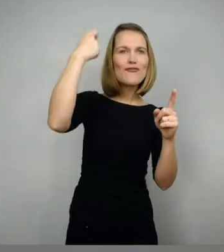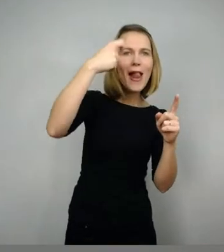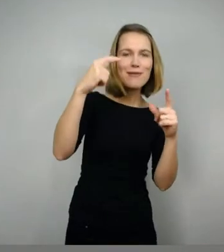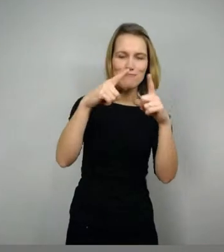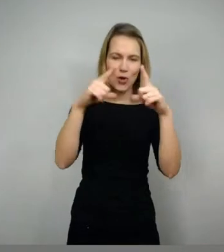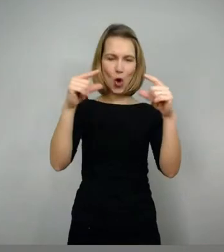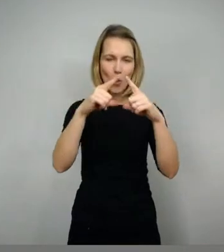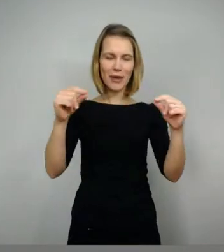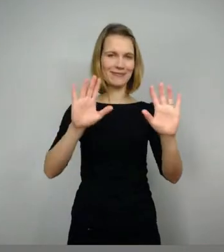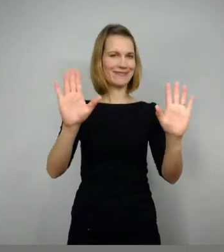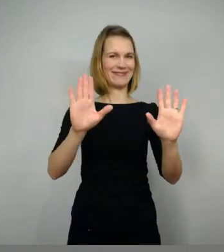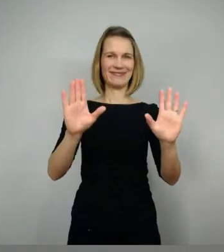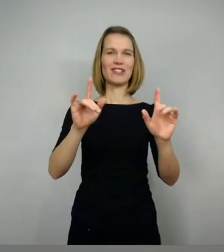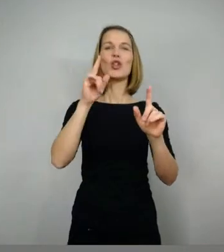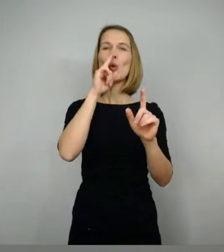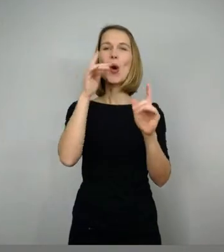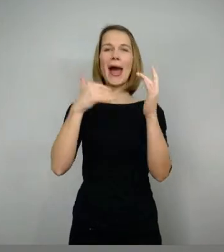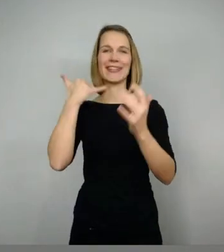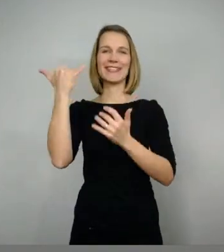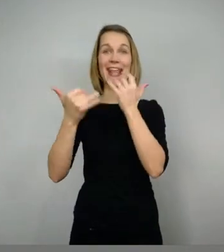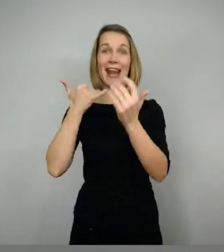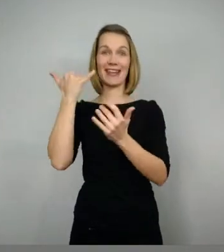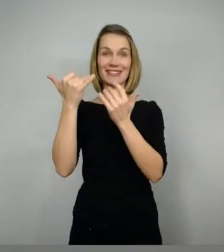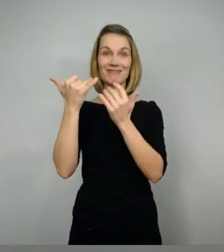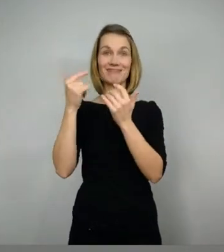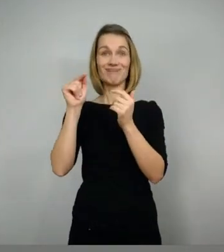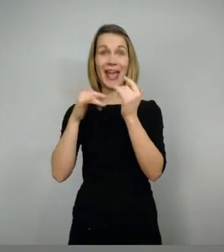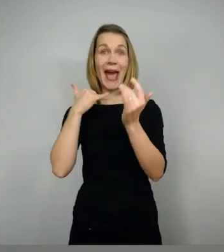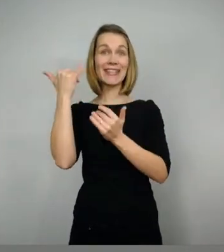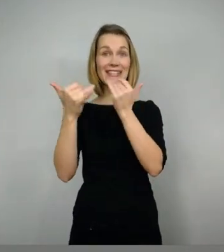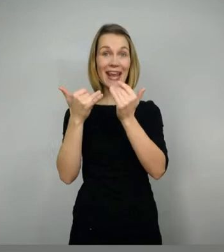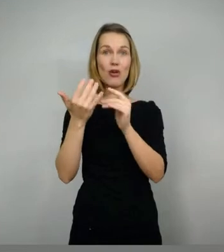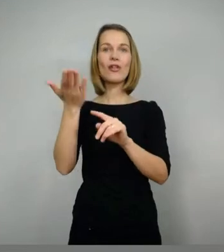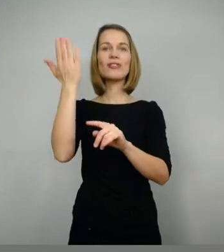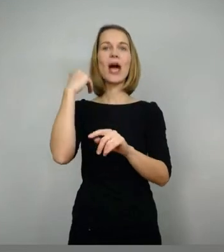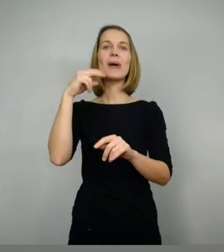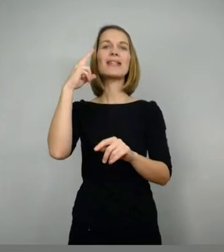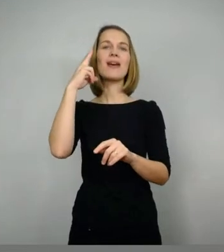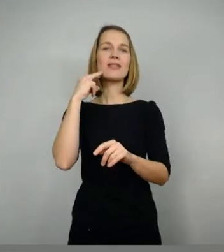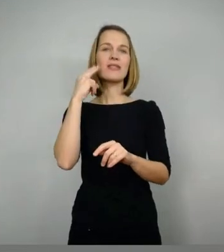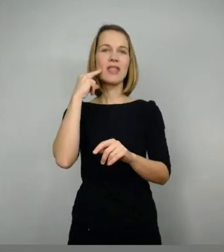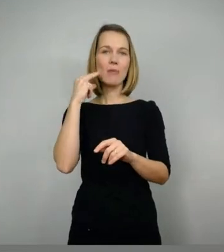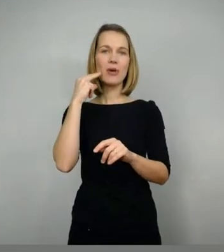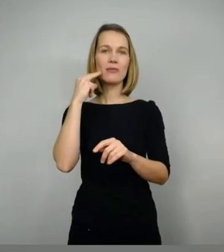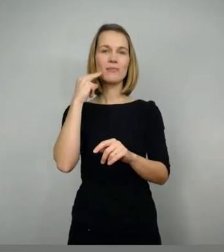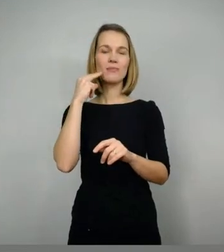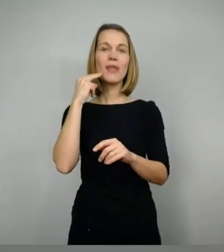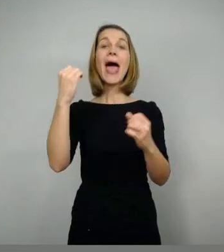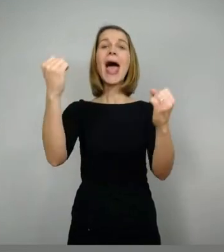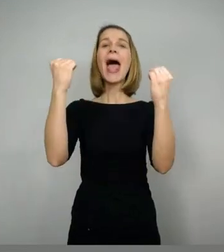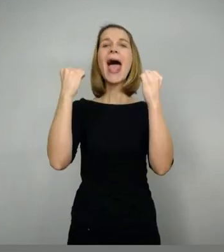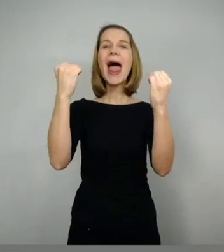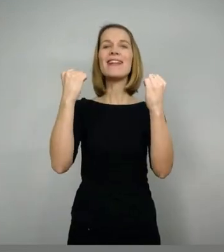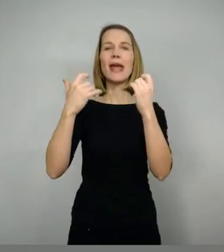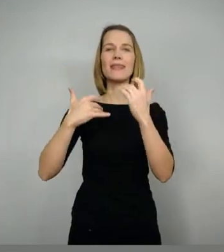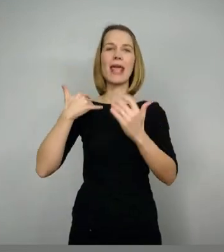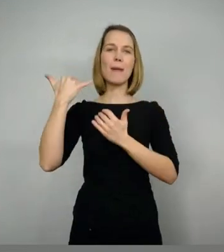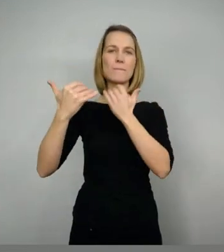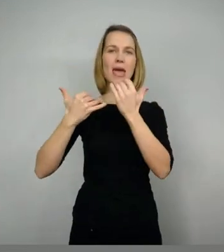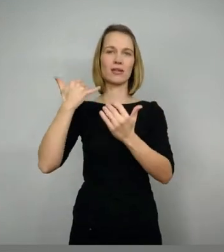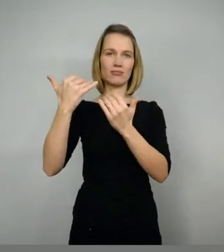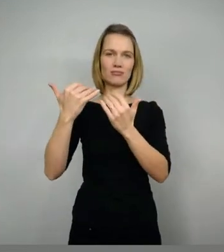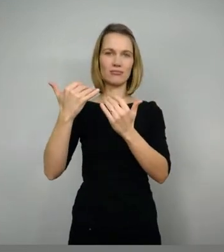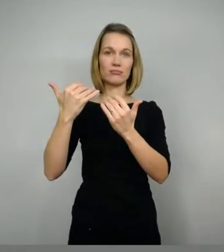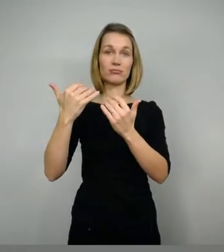Erzählungen. Und diese Erzählungen hießen damals, oder wir nennen sie heute, Heldenepik. Sie wurden damals vermutlich